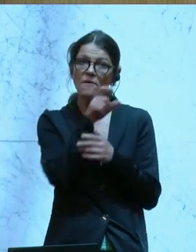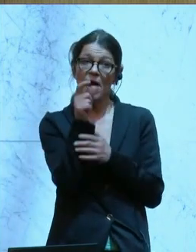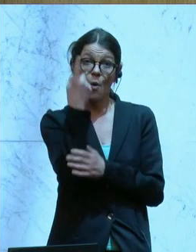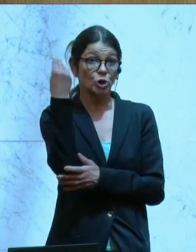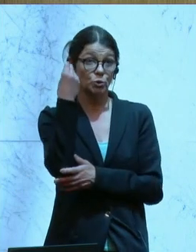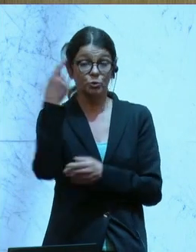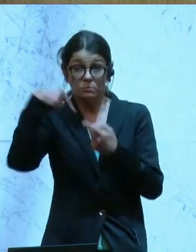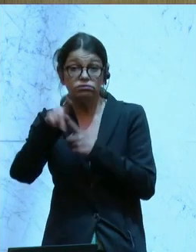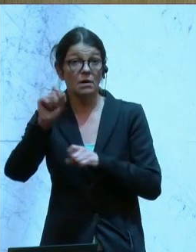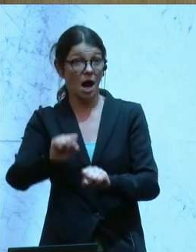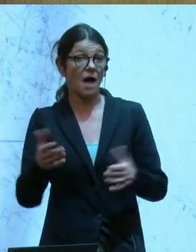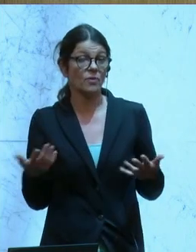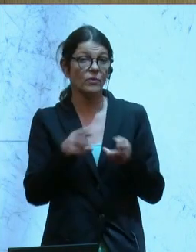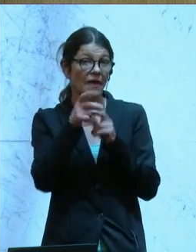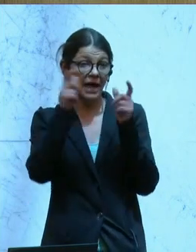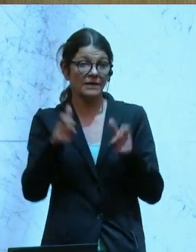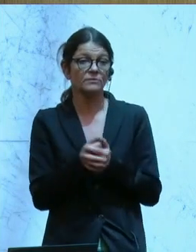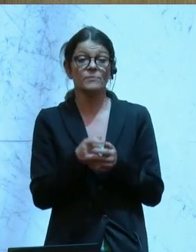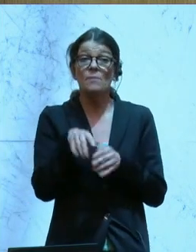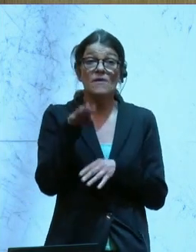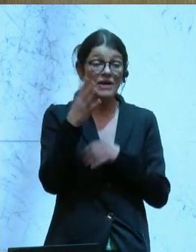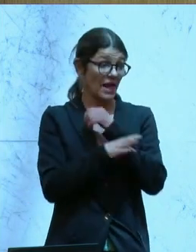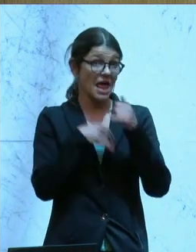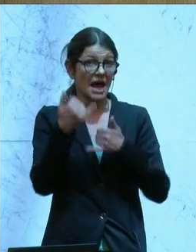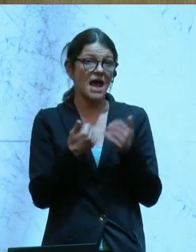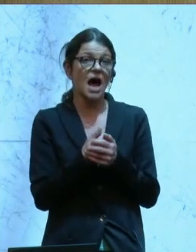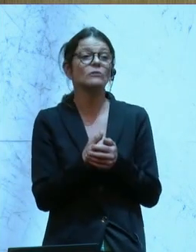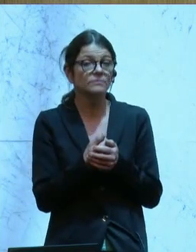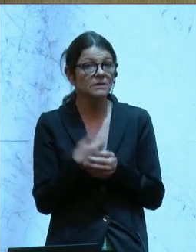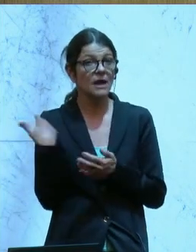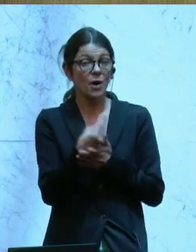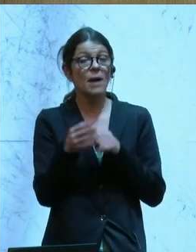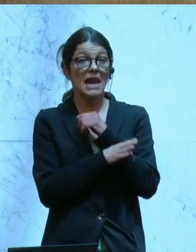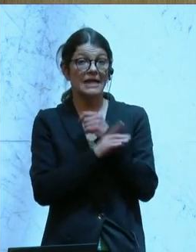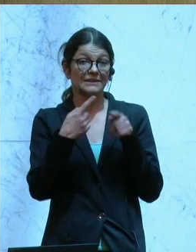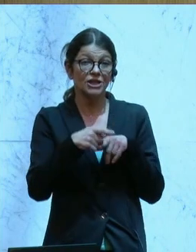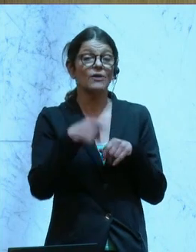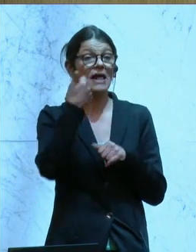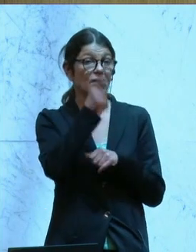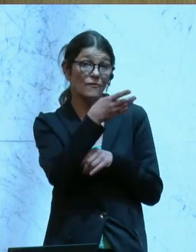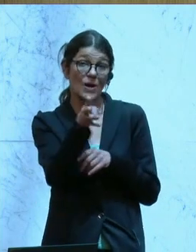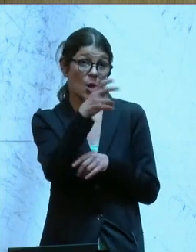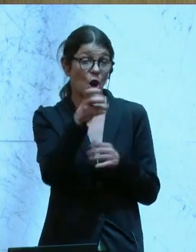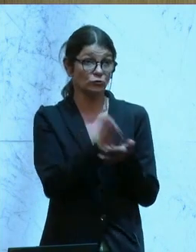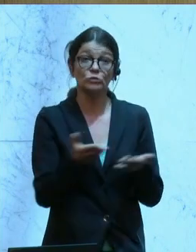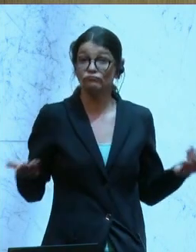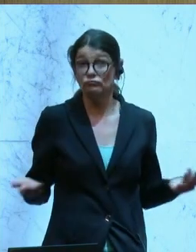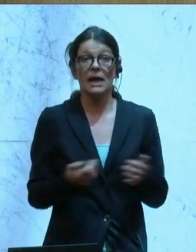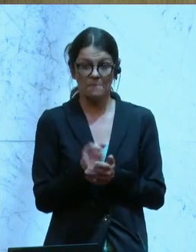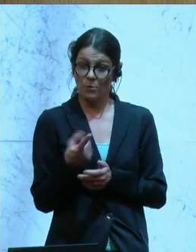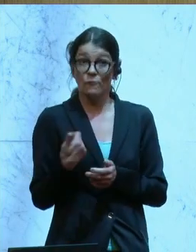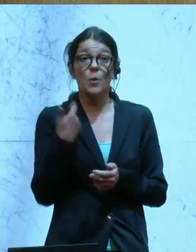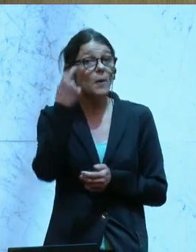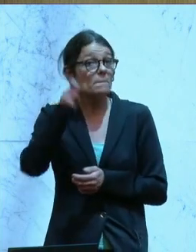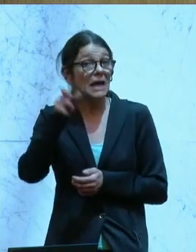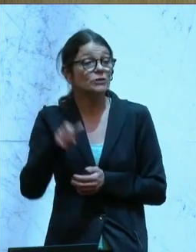oder Sonstigen. Und im vierten Lehrjahr wird es bis zu einer Lehrlingsentschädigung von etwa 1.400 Euro geben. Auch das ist gerade für junge